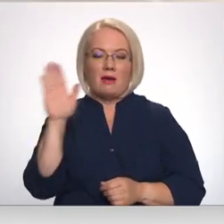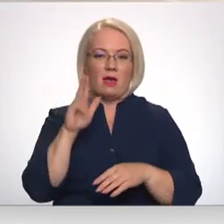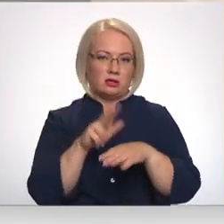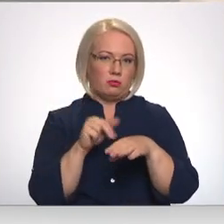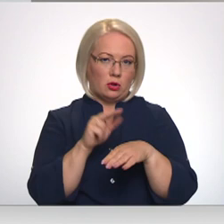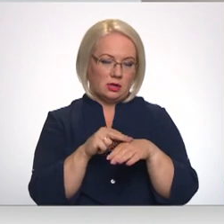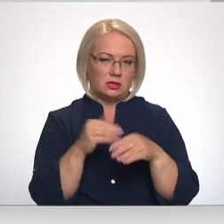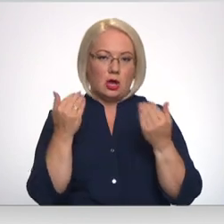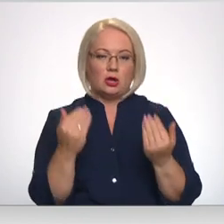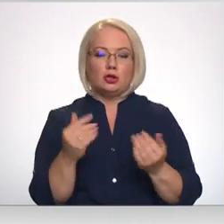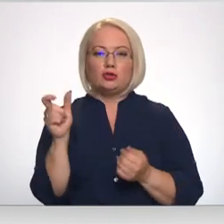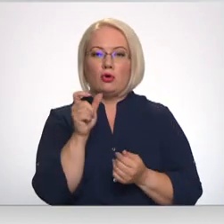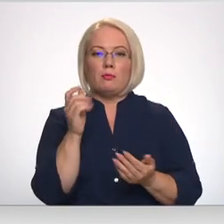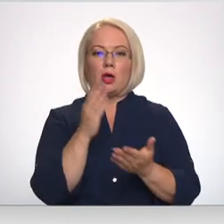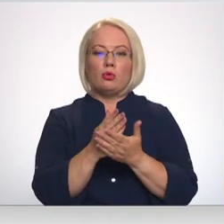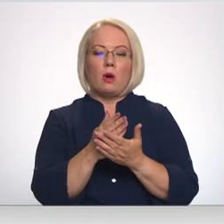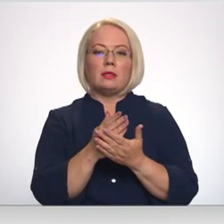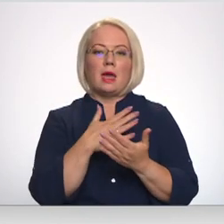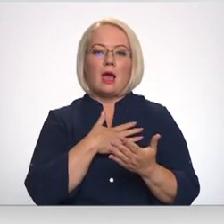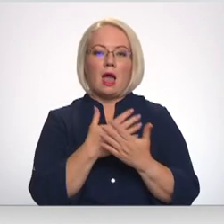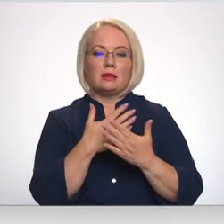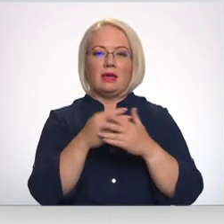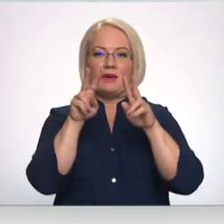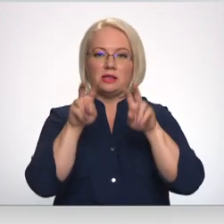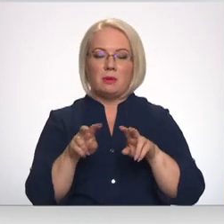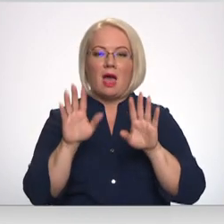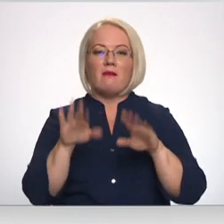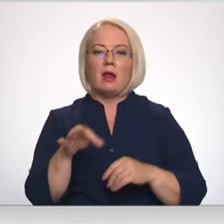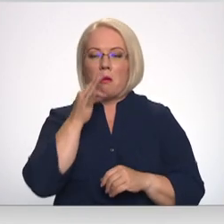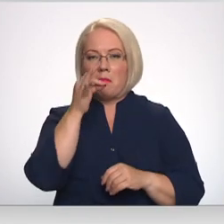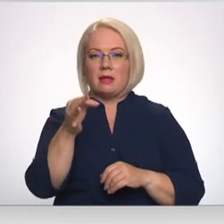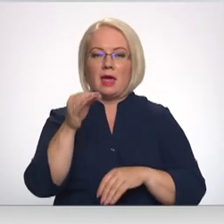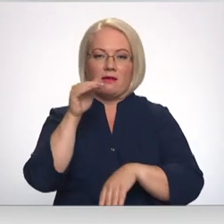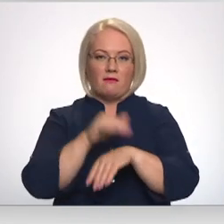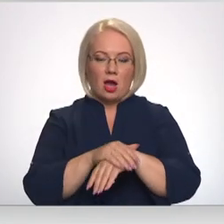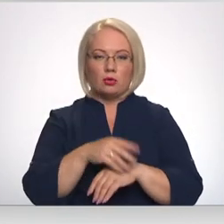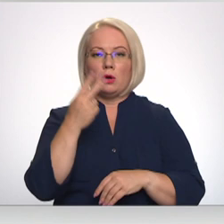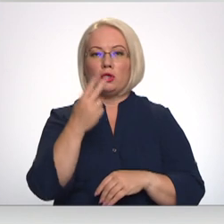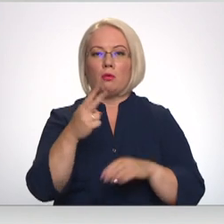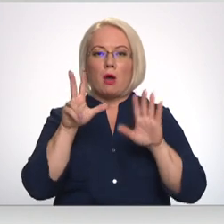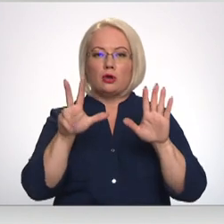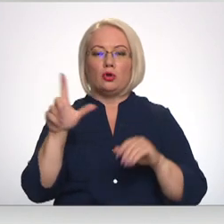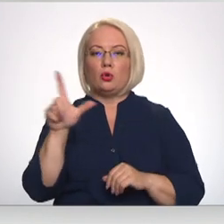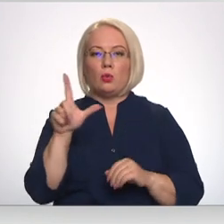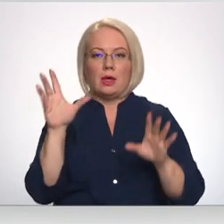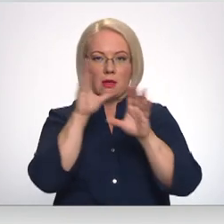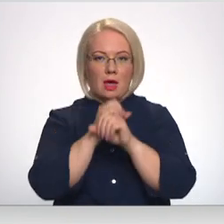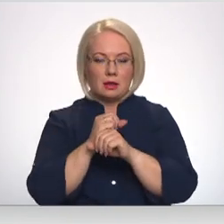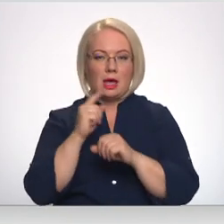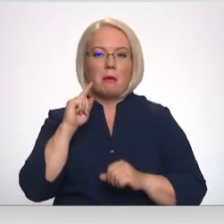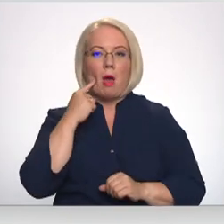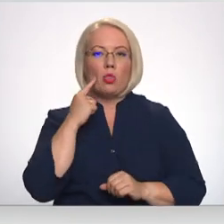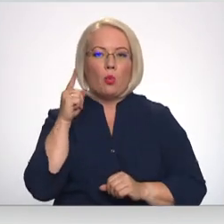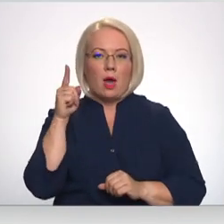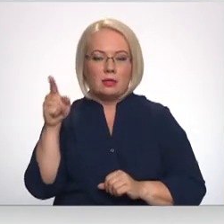Šobrīd notiek aktīva izmeklēšana. Varam tikai apstiprināt faktu. 28. jūlī naktī Madonā